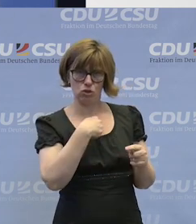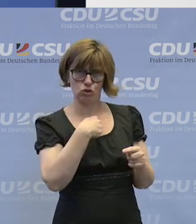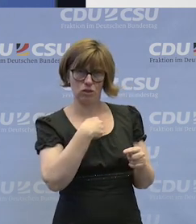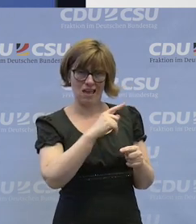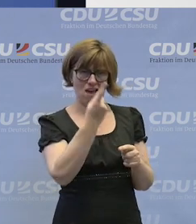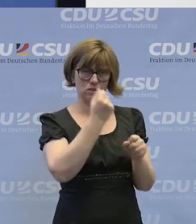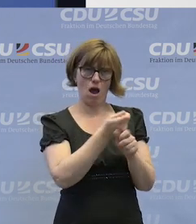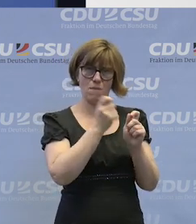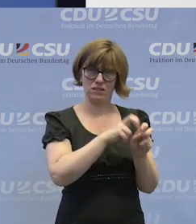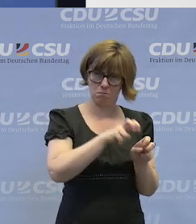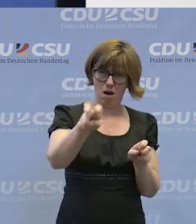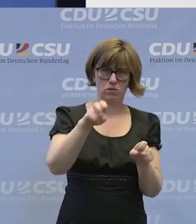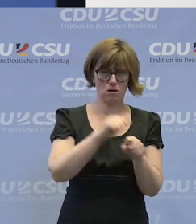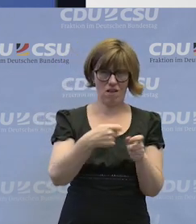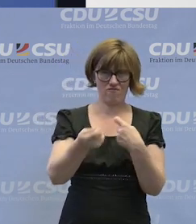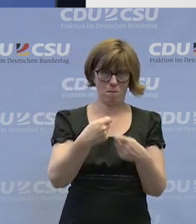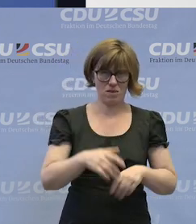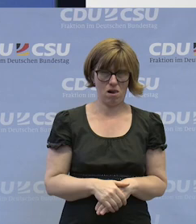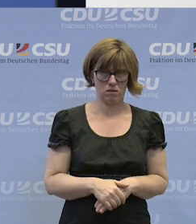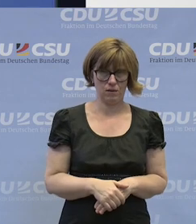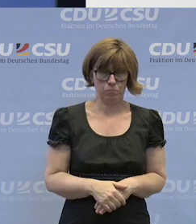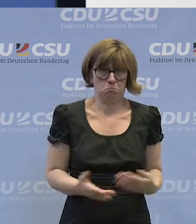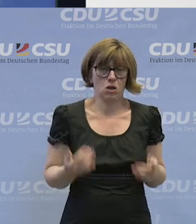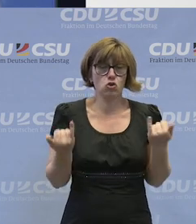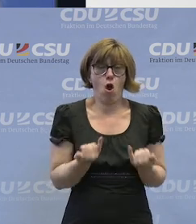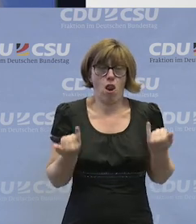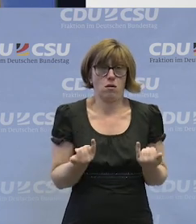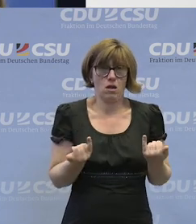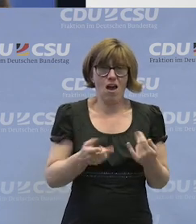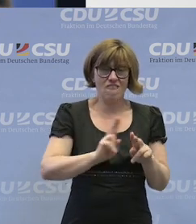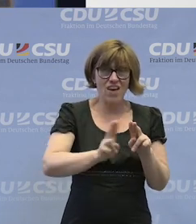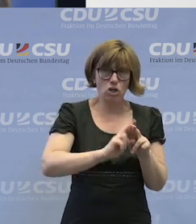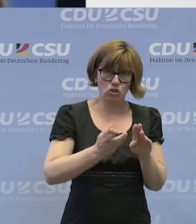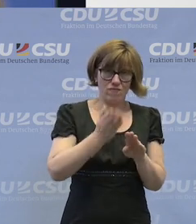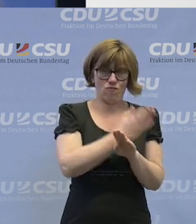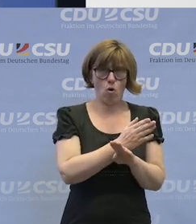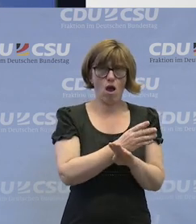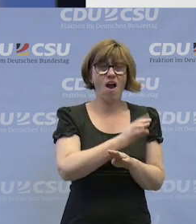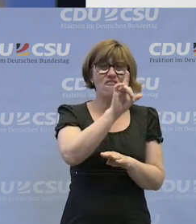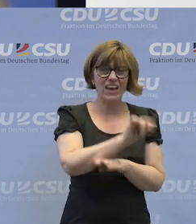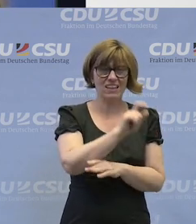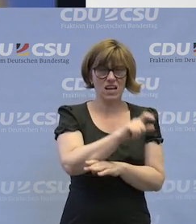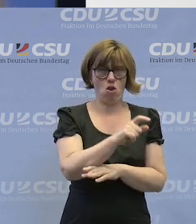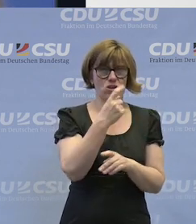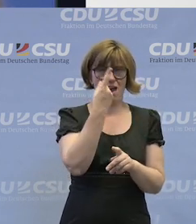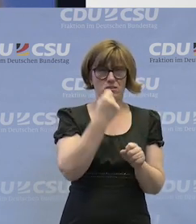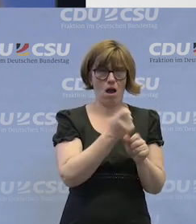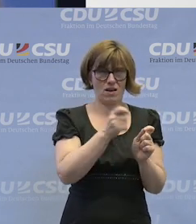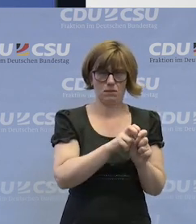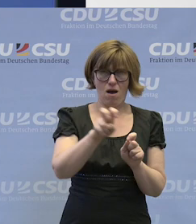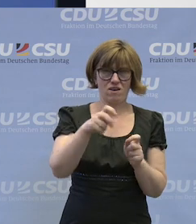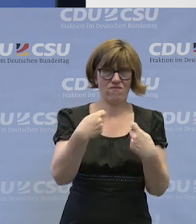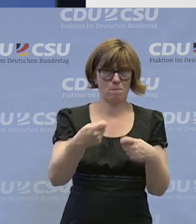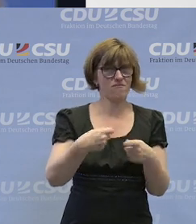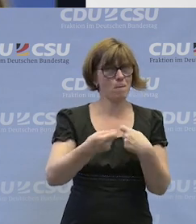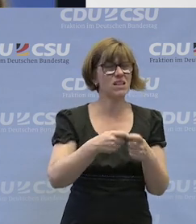auf dem ersten Arbeitsmarkt zu vermitteln. Das ist toll. Die Werkstätten vorher haben viel weniger Leute auf dem ersten Arbeitsmarkt vermittelt.